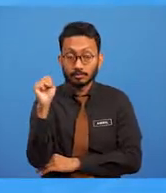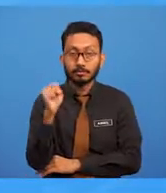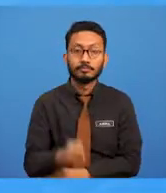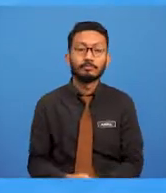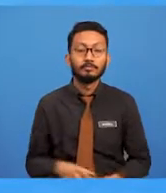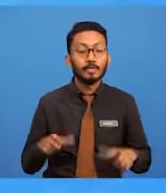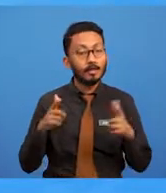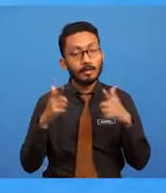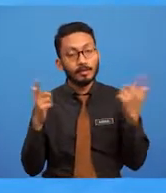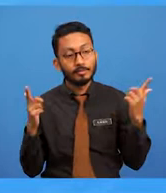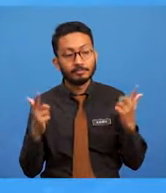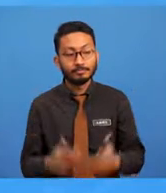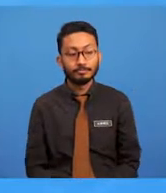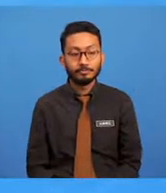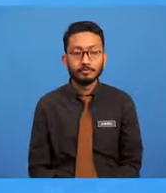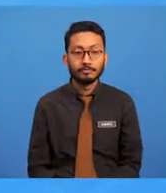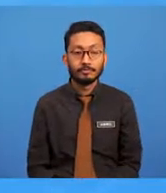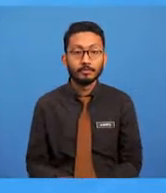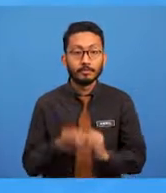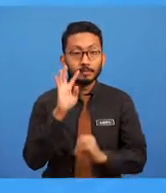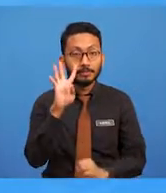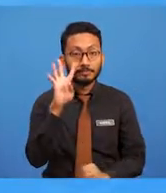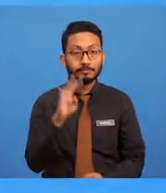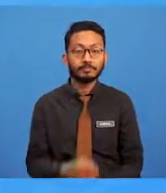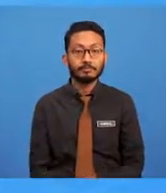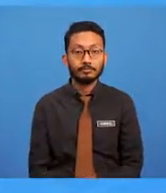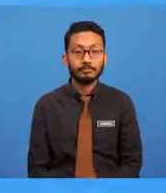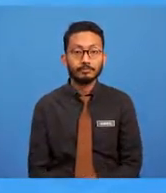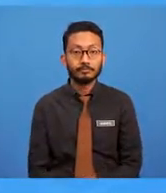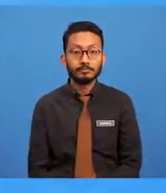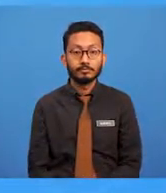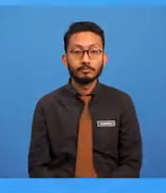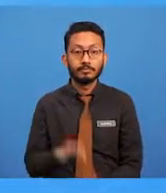yang keempat adalah konsep warna elegan.